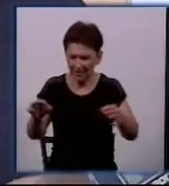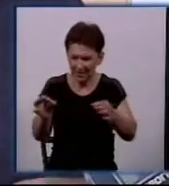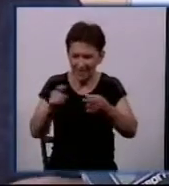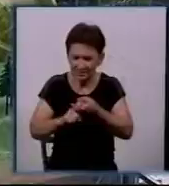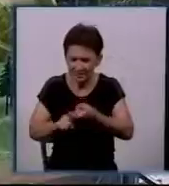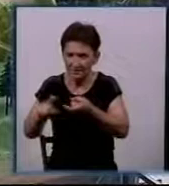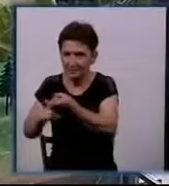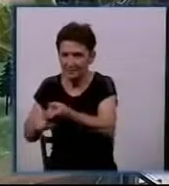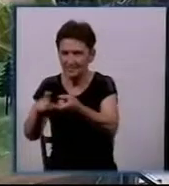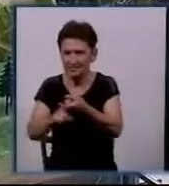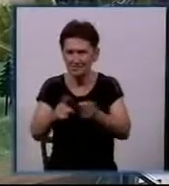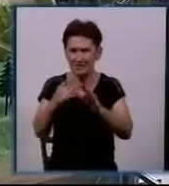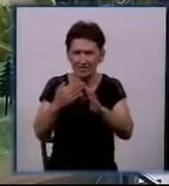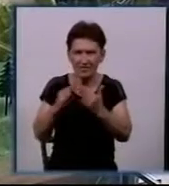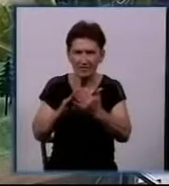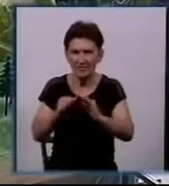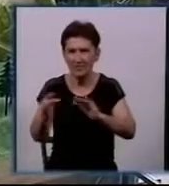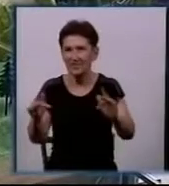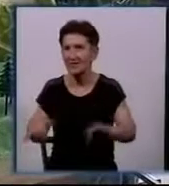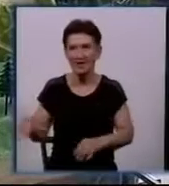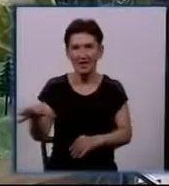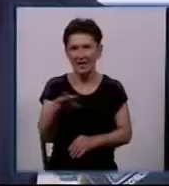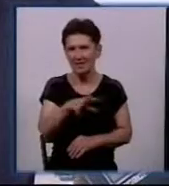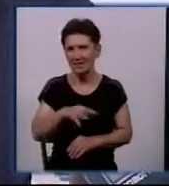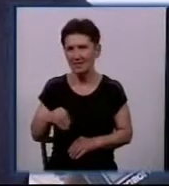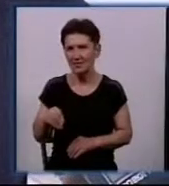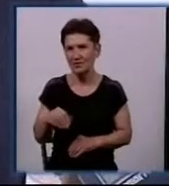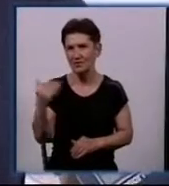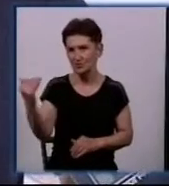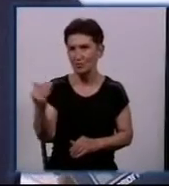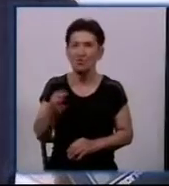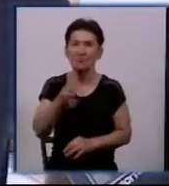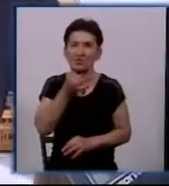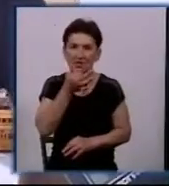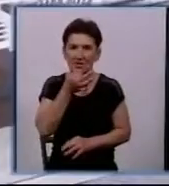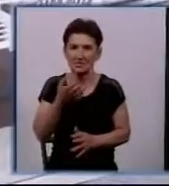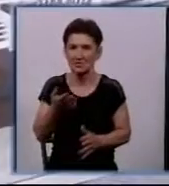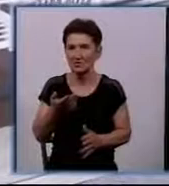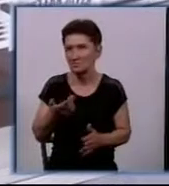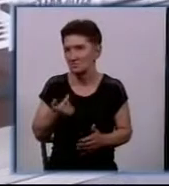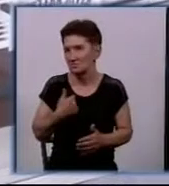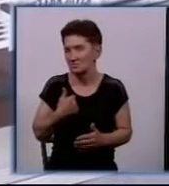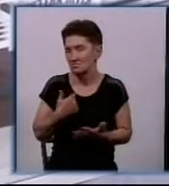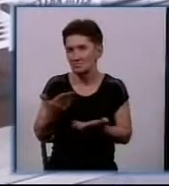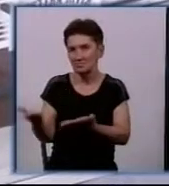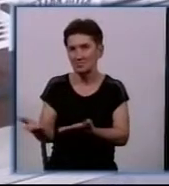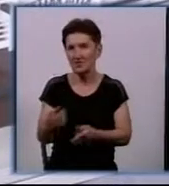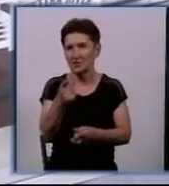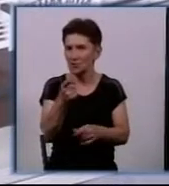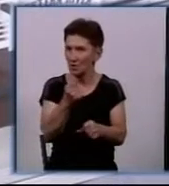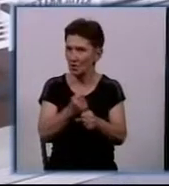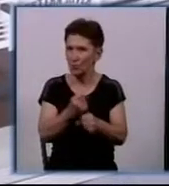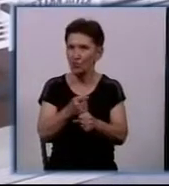хатинки, колії. Йому подобається, ми його захочемо. А це роботи дорослих